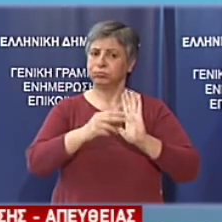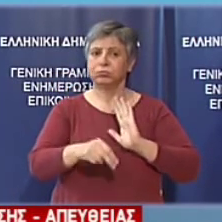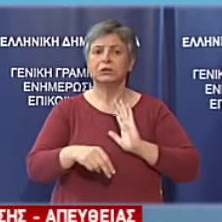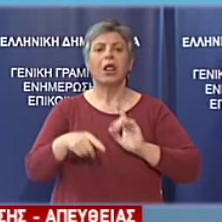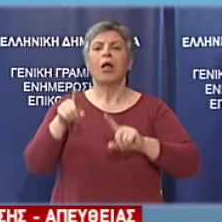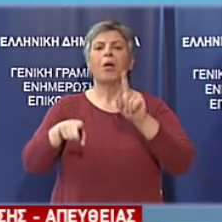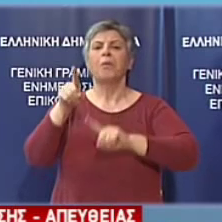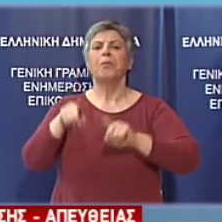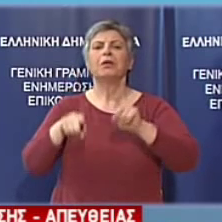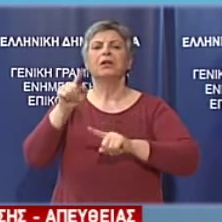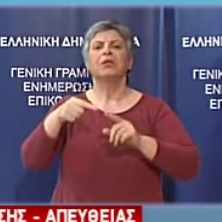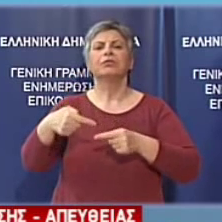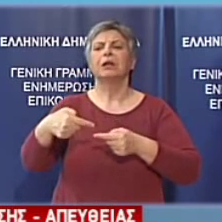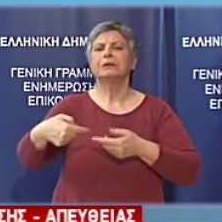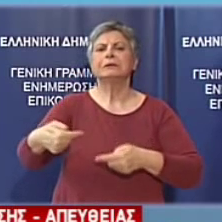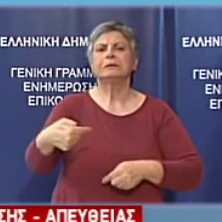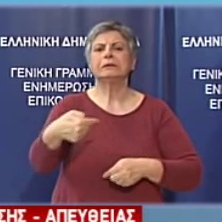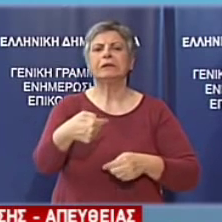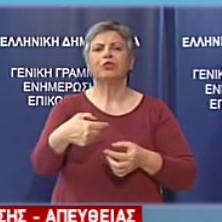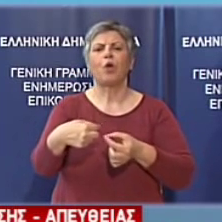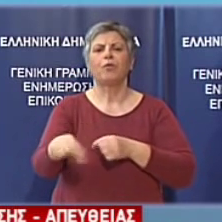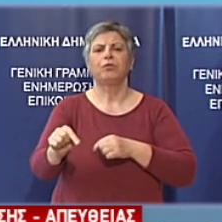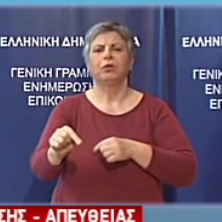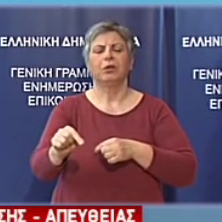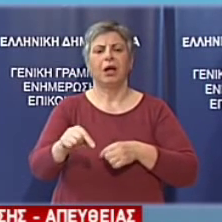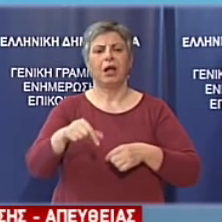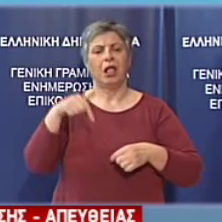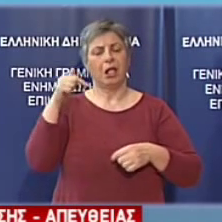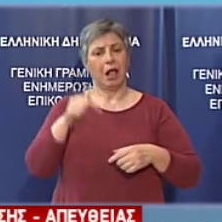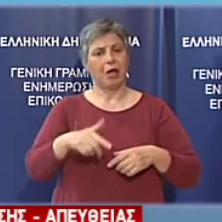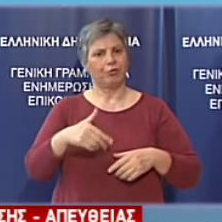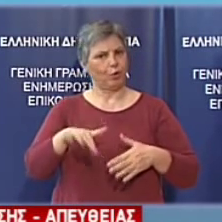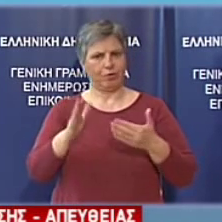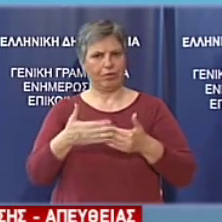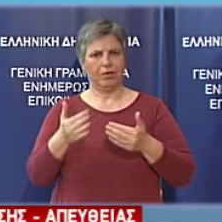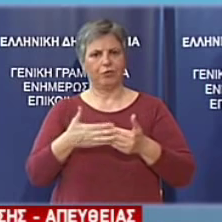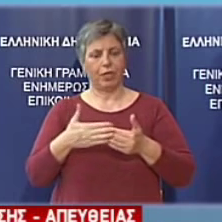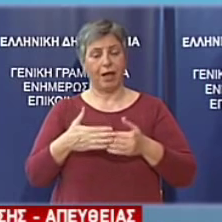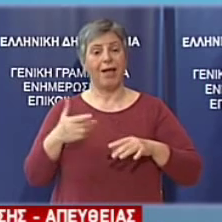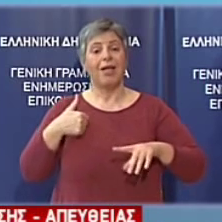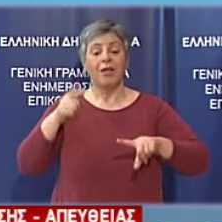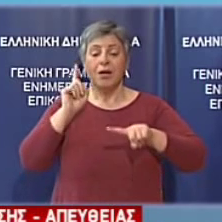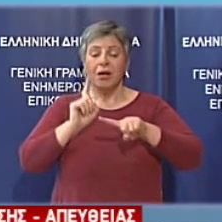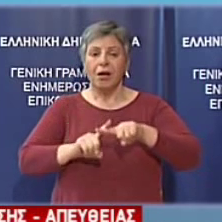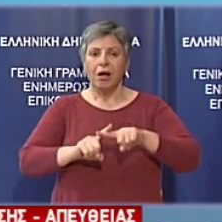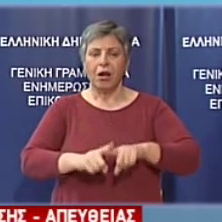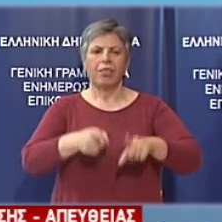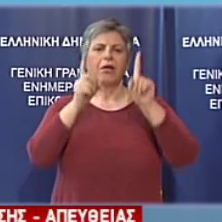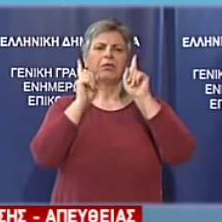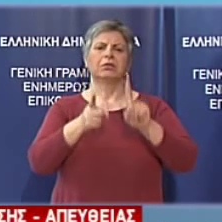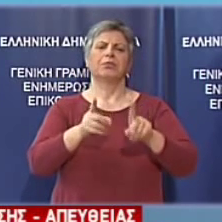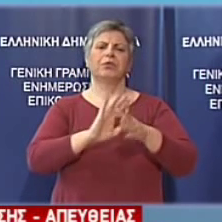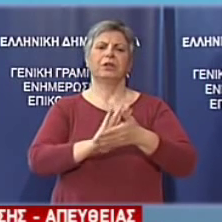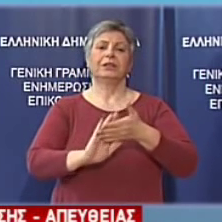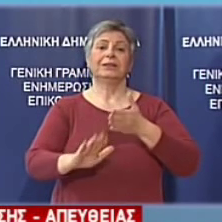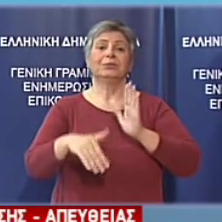κρίση. Επαναλαμβάνω λοιπόν για άλλη μια φορά. Η Ελλάδα είναι αποφασισμένη να τηρήσει τη συμφωνία που